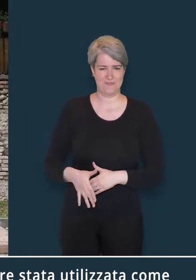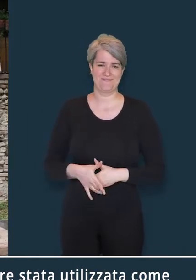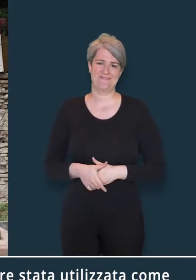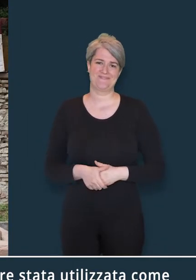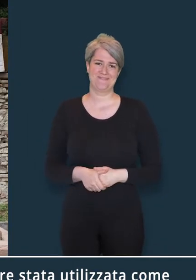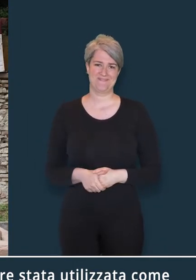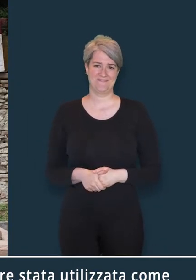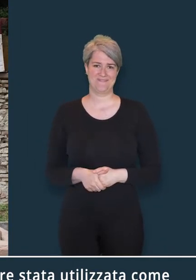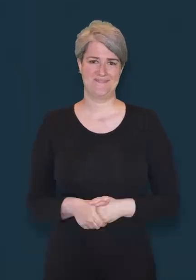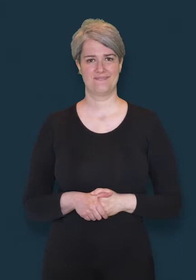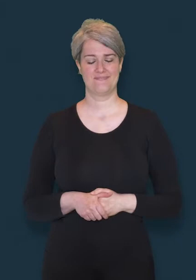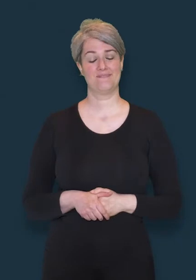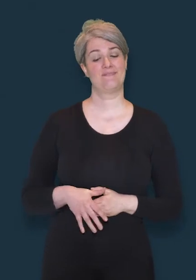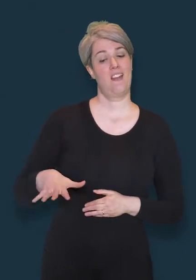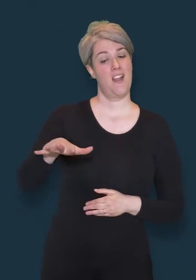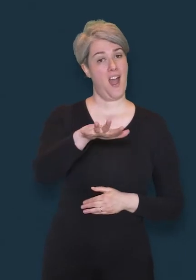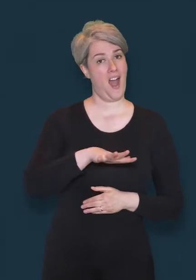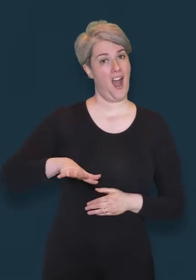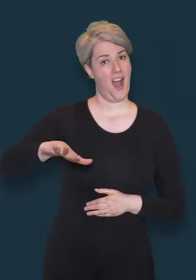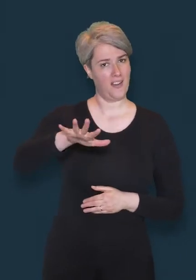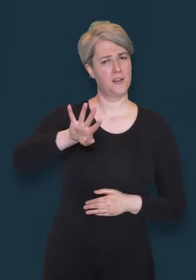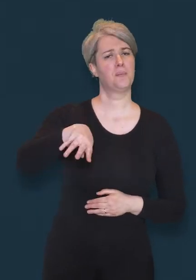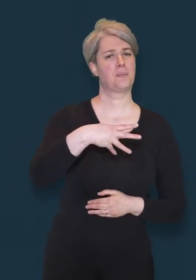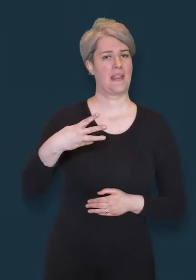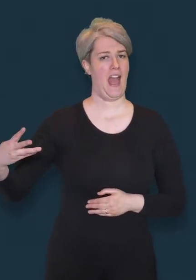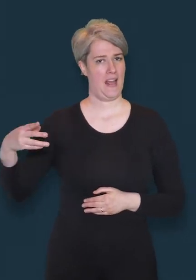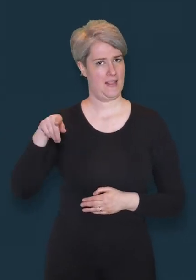città. La pianta dell'area.